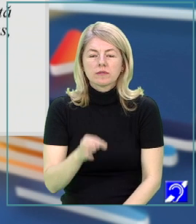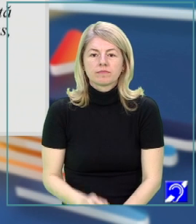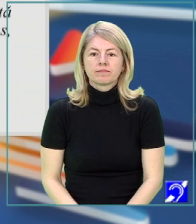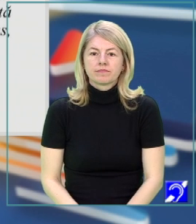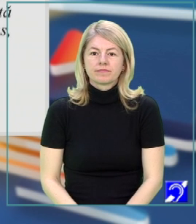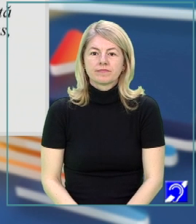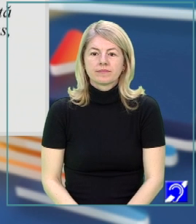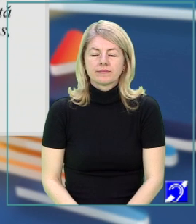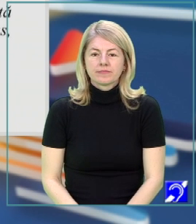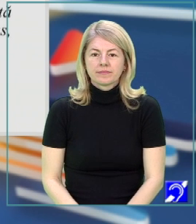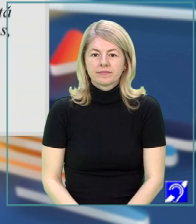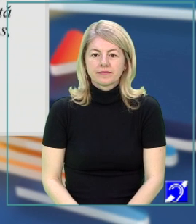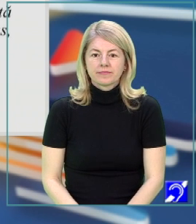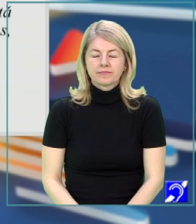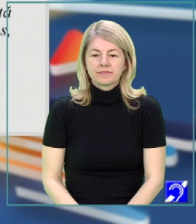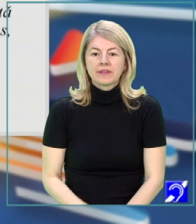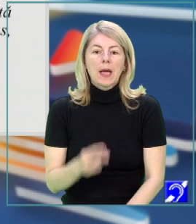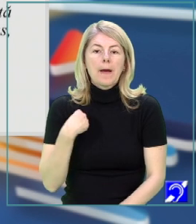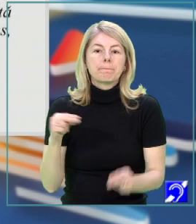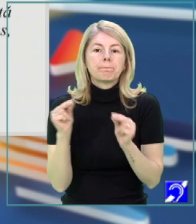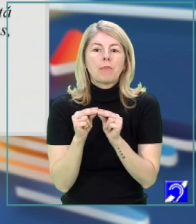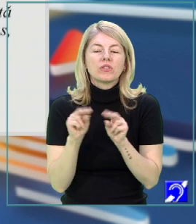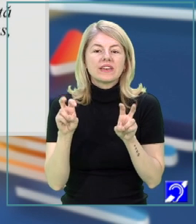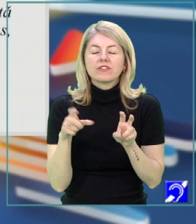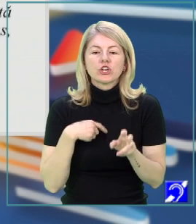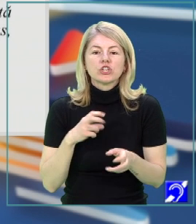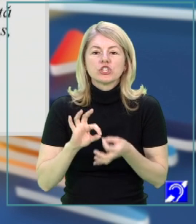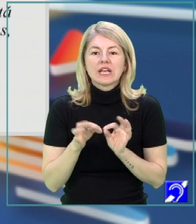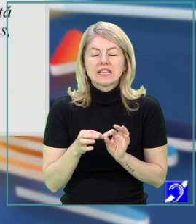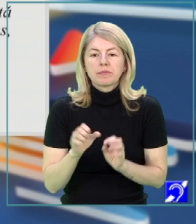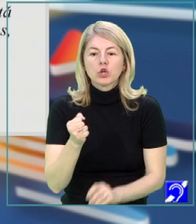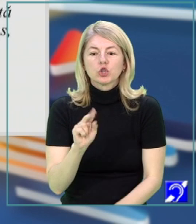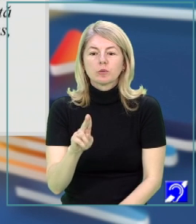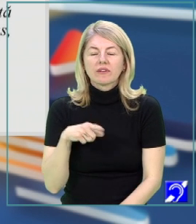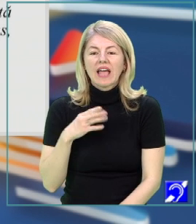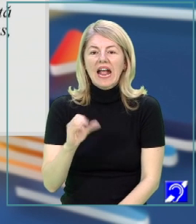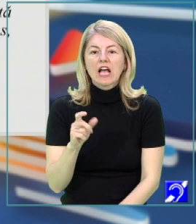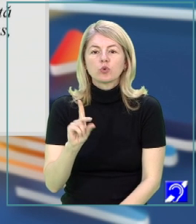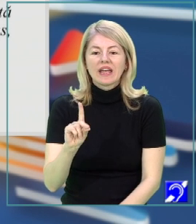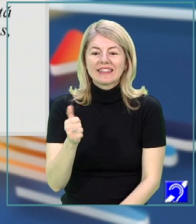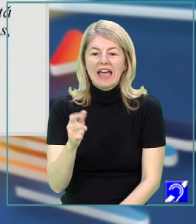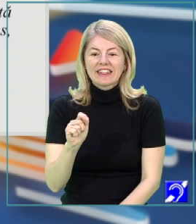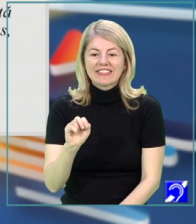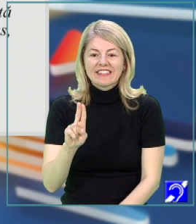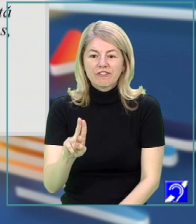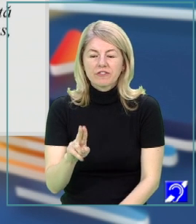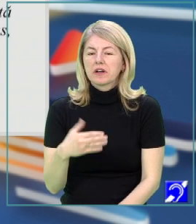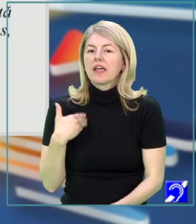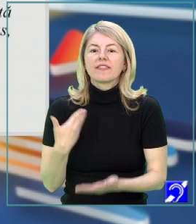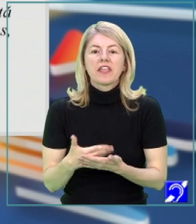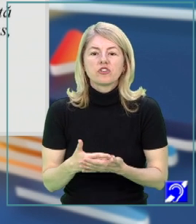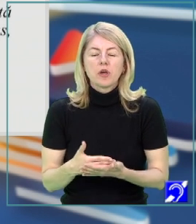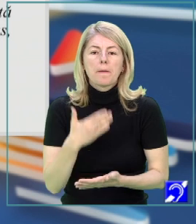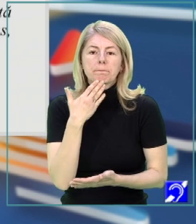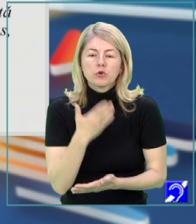indică prepoziția potrivit. Este o prepoziție care impune substantivului cazul dativ. Grație, datorită,